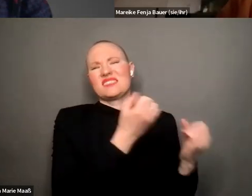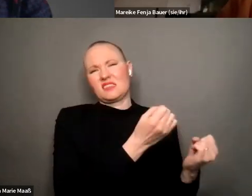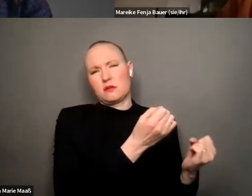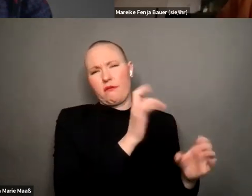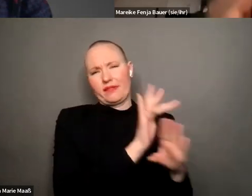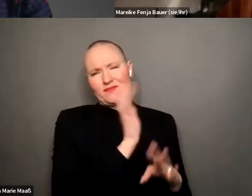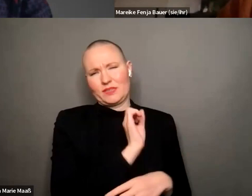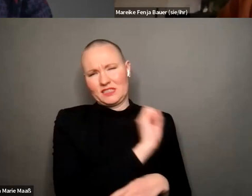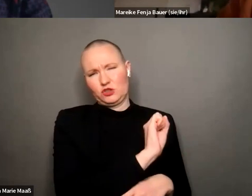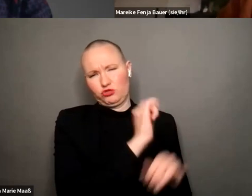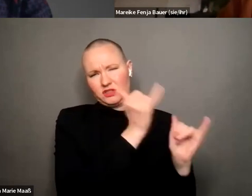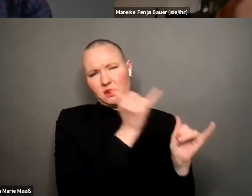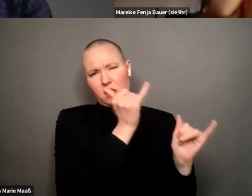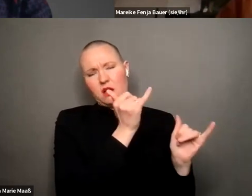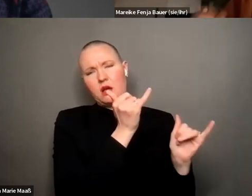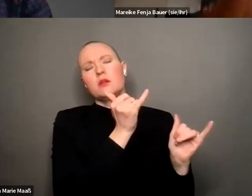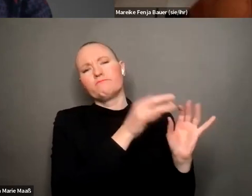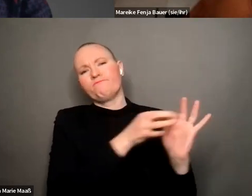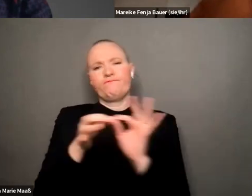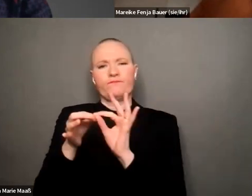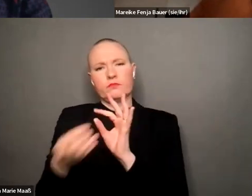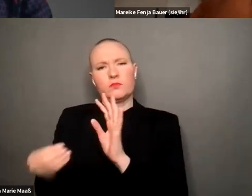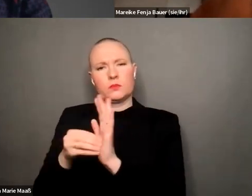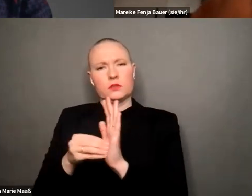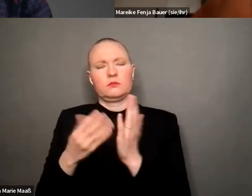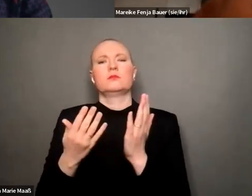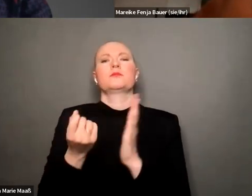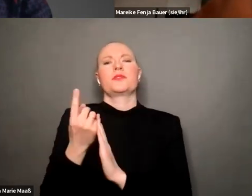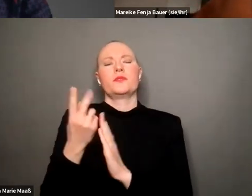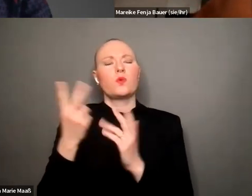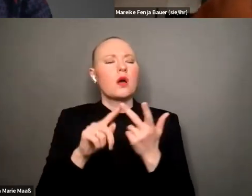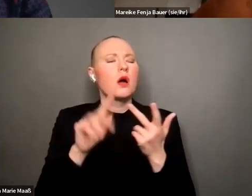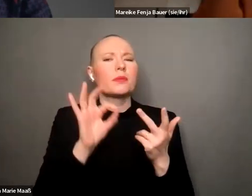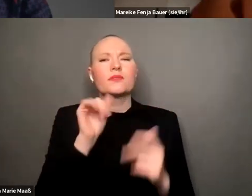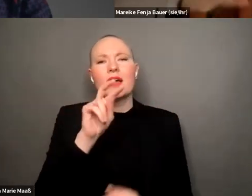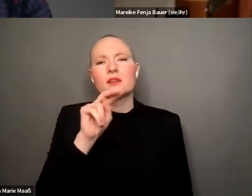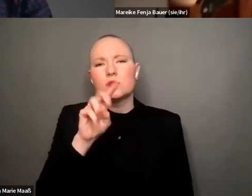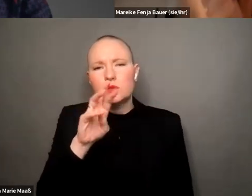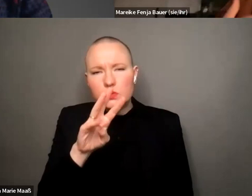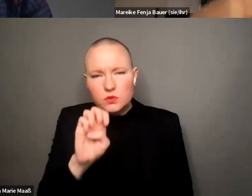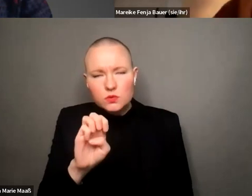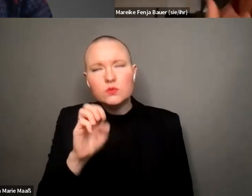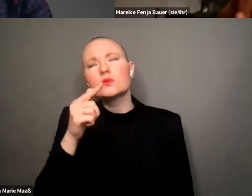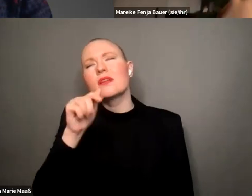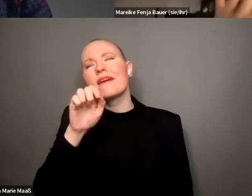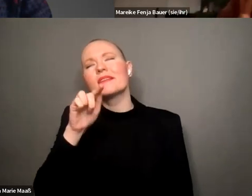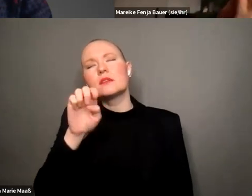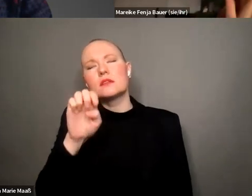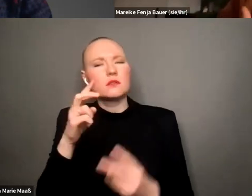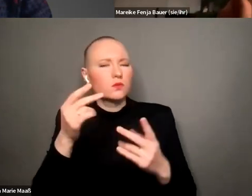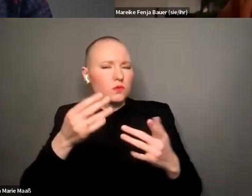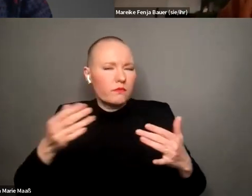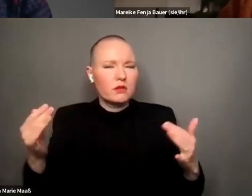das positive beziehen auf prominente figuren wie androtate et cetera kann sich da immer mehr abzeichnet okay da